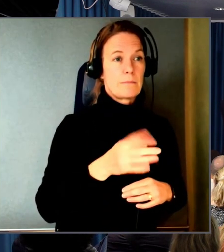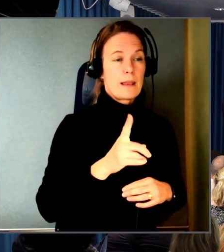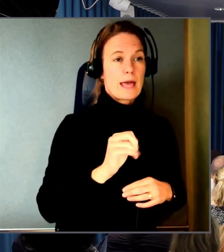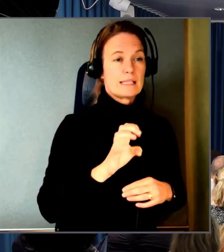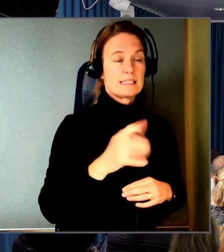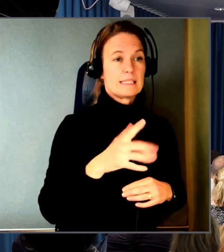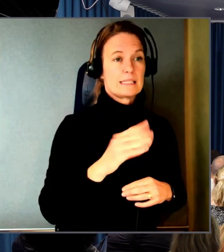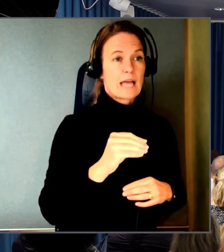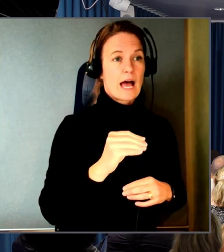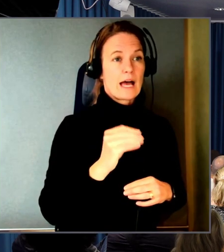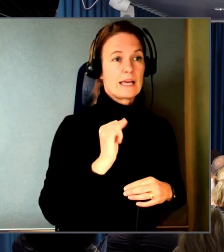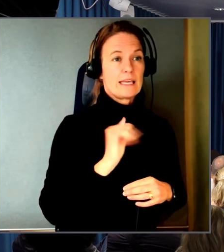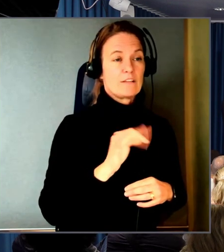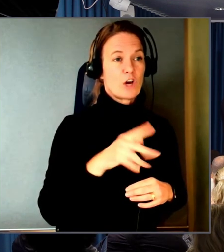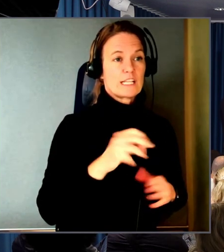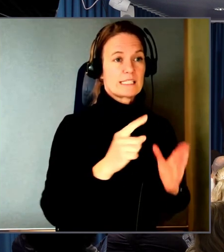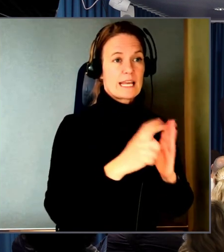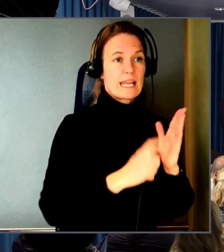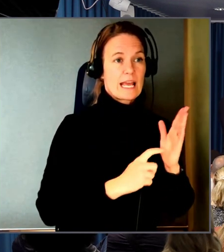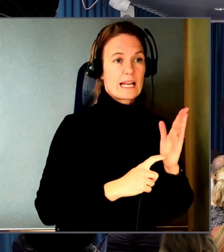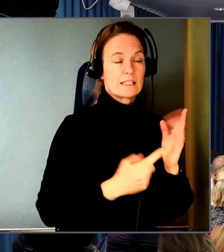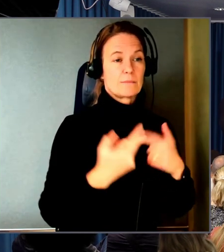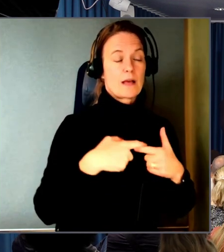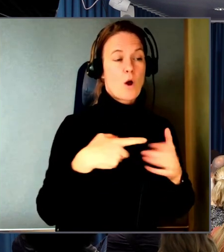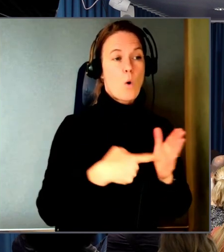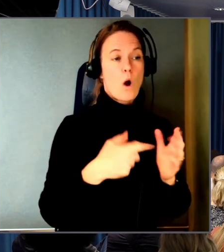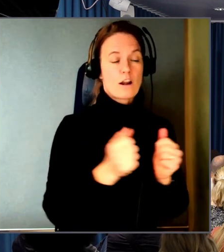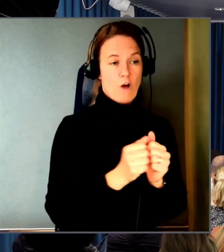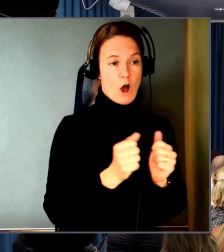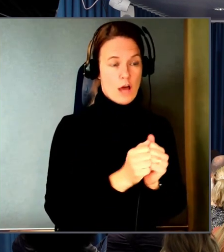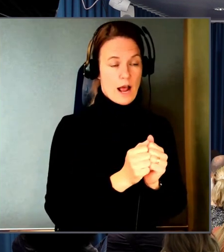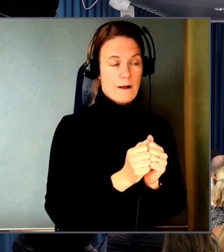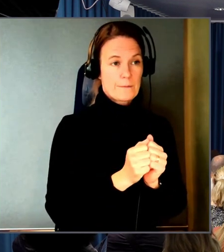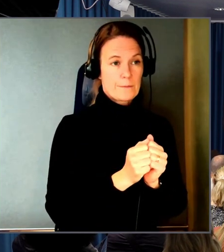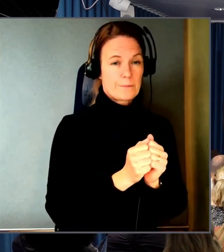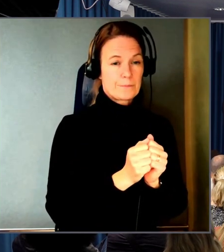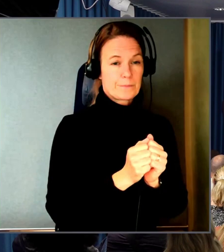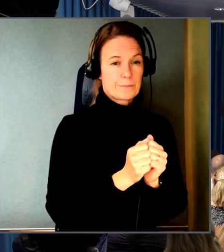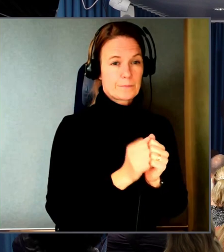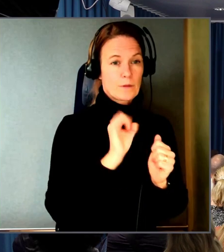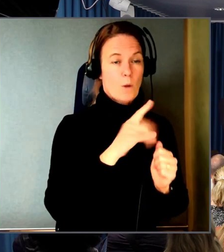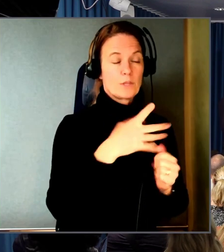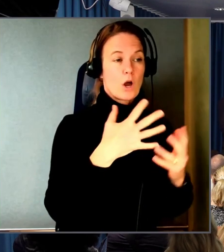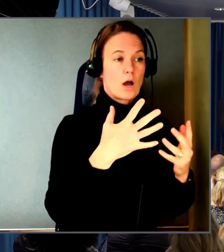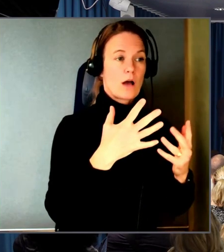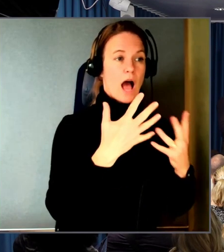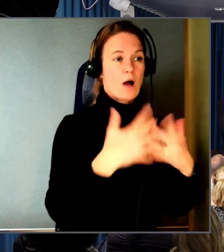regler i tillgänglighetsdirektivet som bland annat gäller hårdvara. Så om ni har sådana här automater ute på stan som